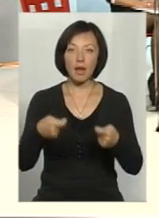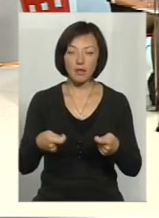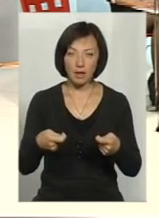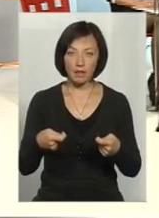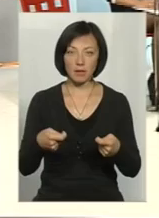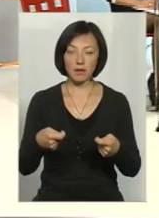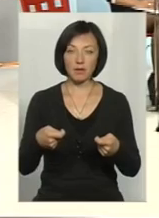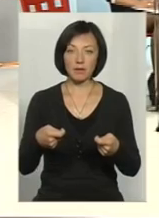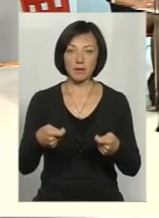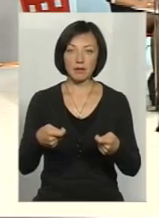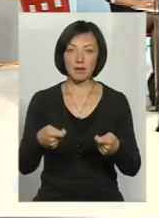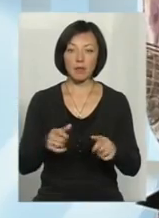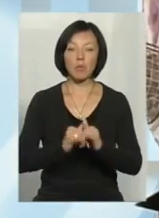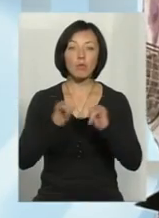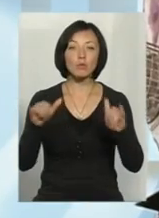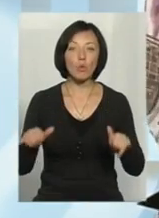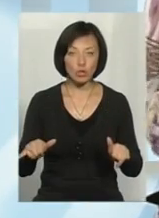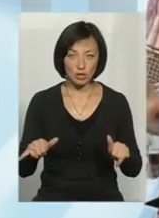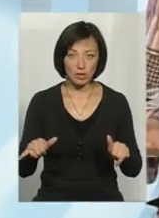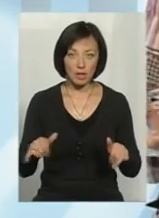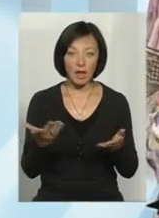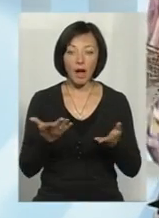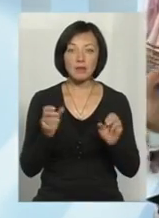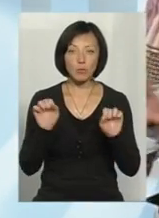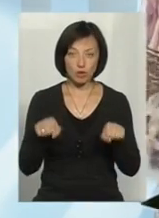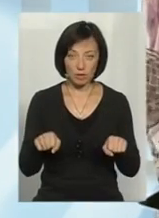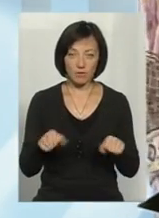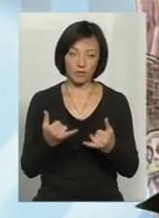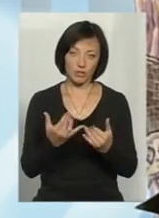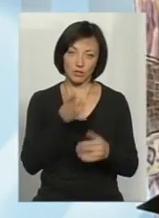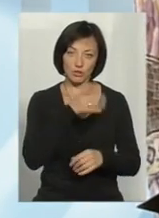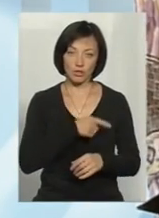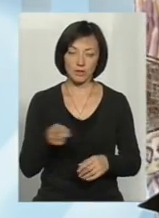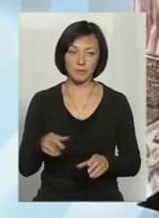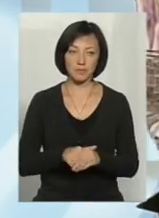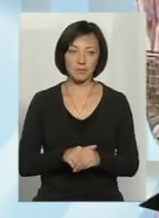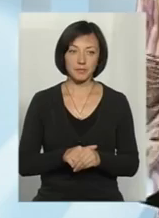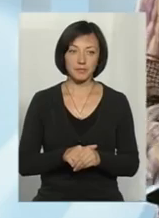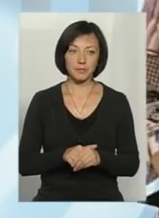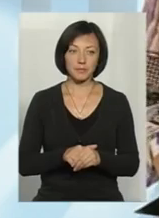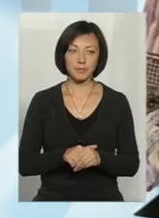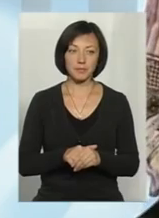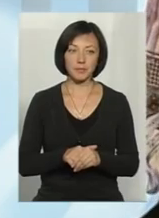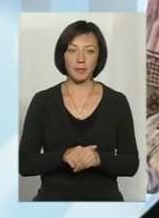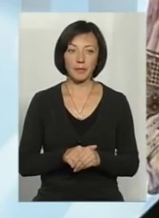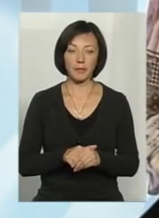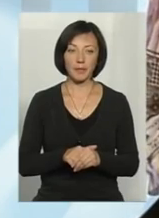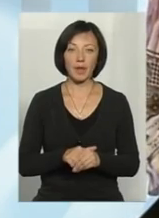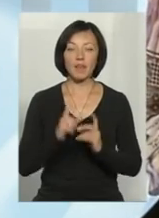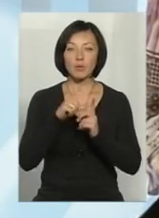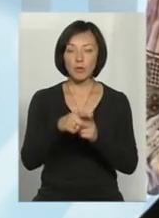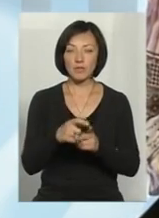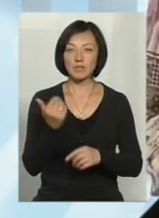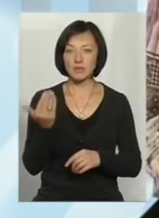примножена, наскільки це можливо в нинішній час. Я би хотів би відповісти, пані